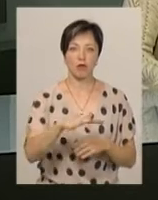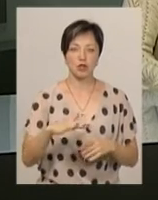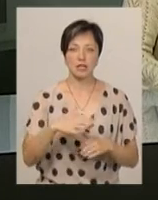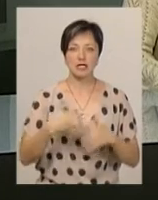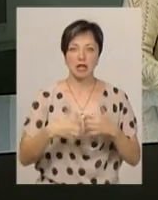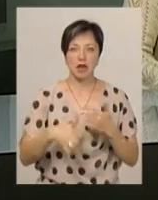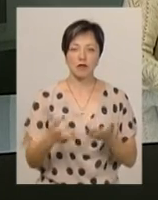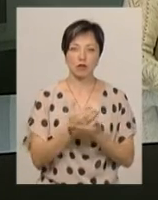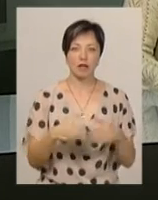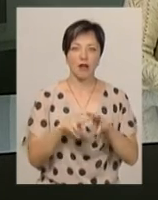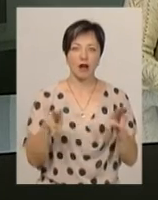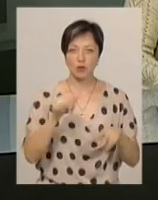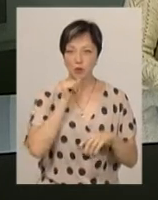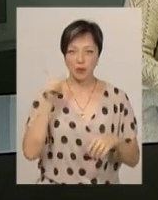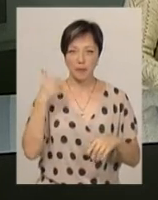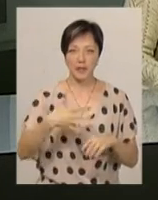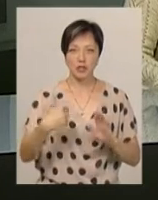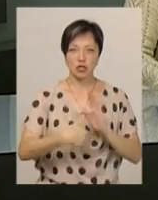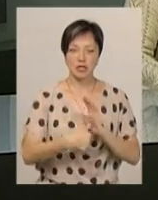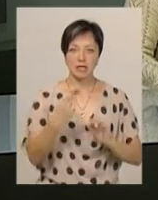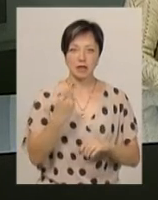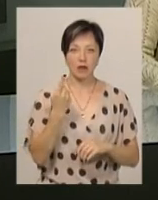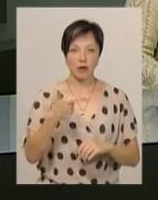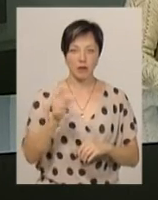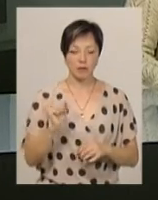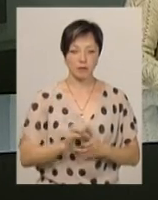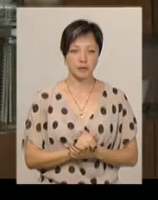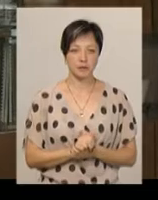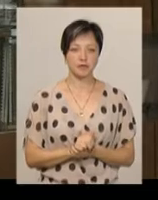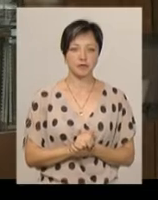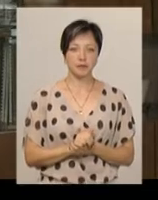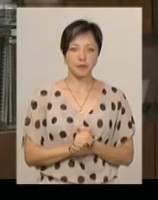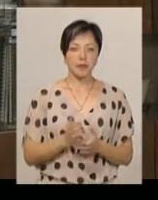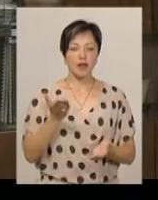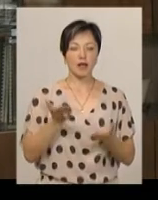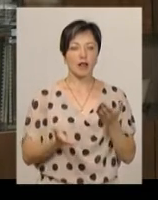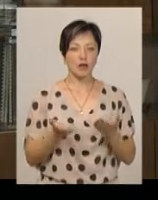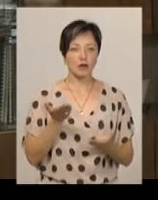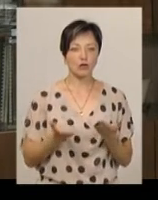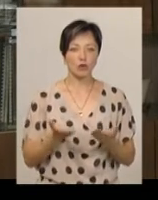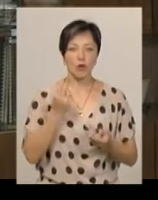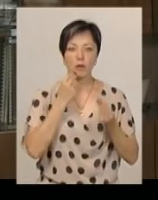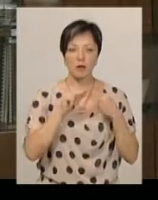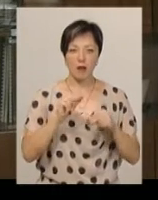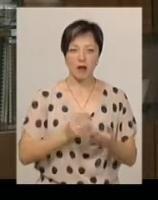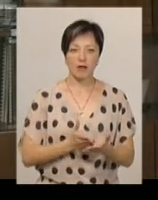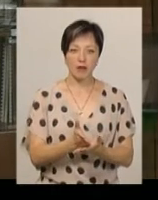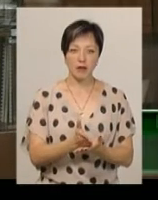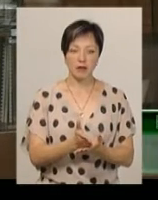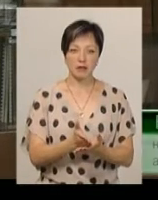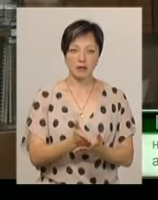Середня урожайність така ж, як і торік – 56 центнерів з гектара. Якщо оптимальний варіант